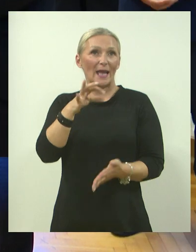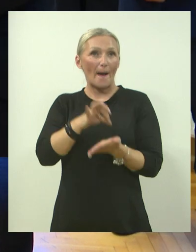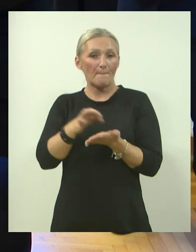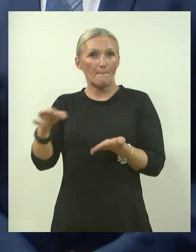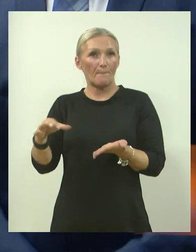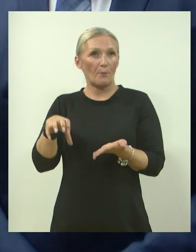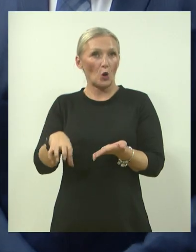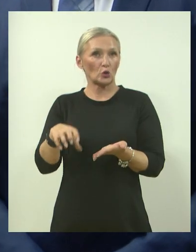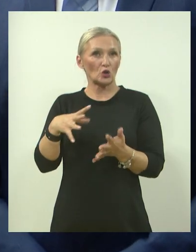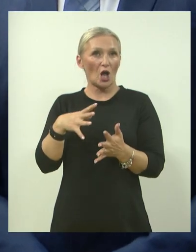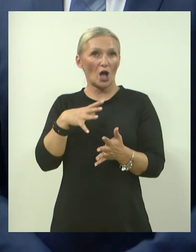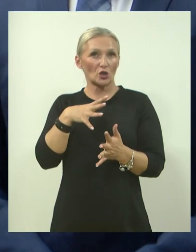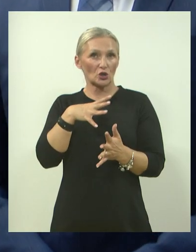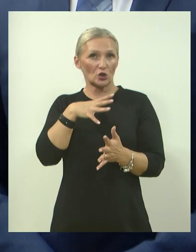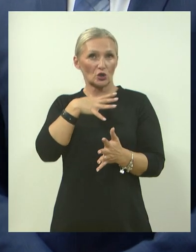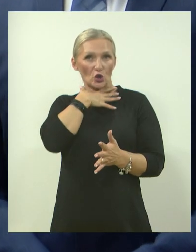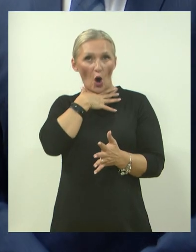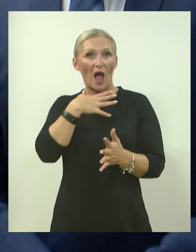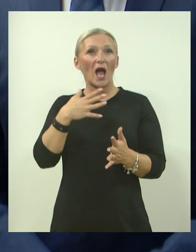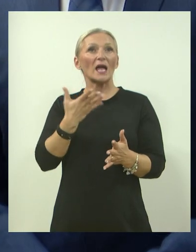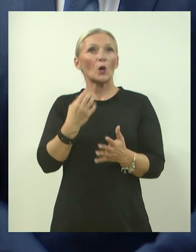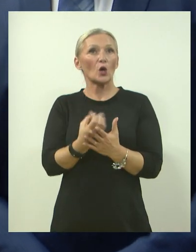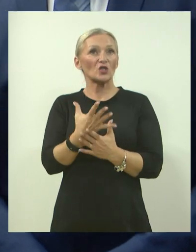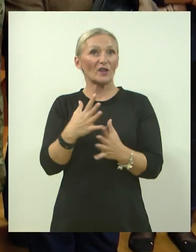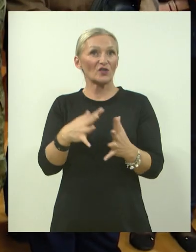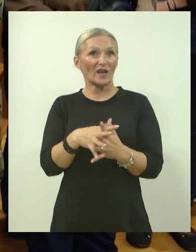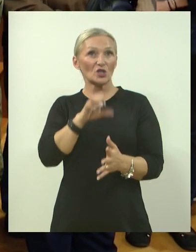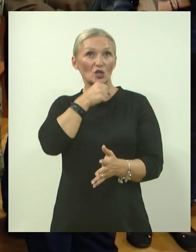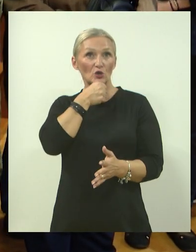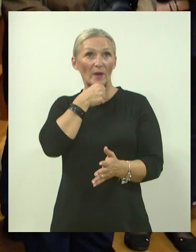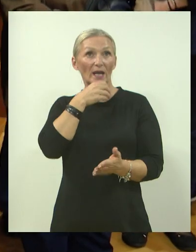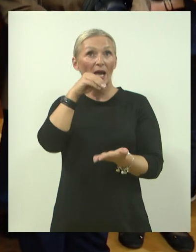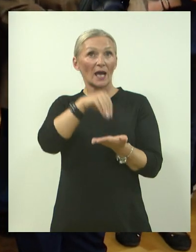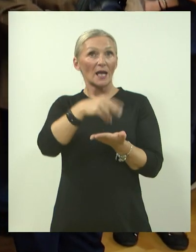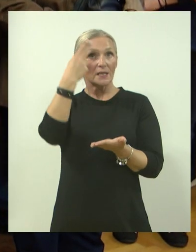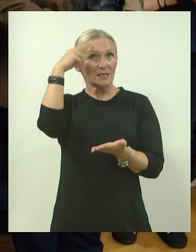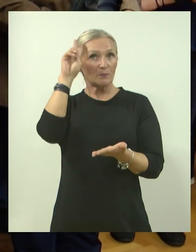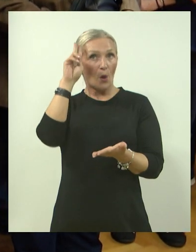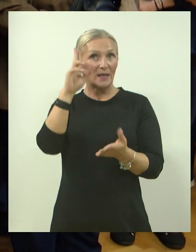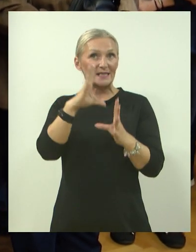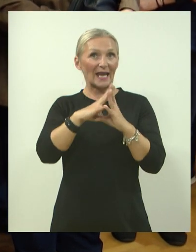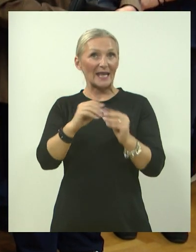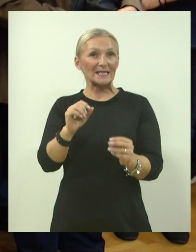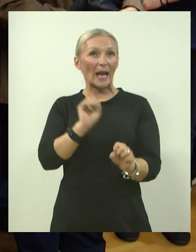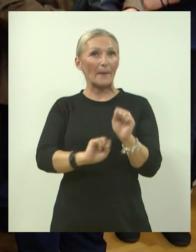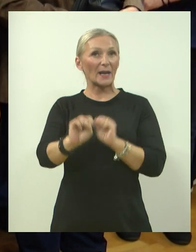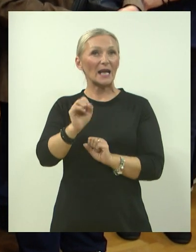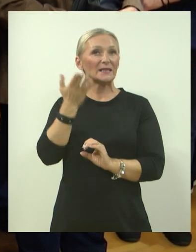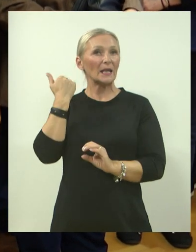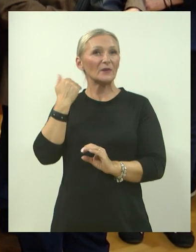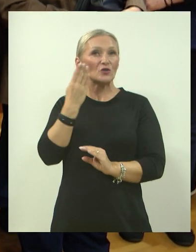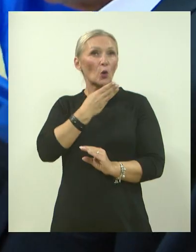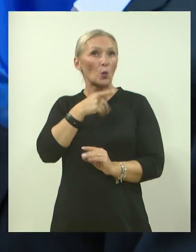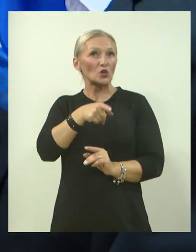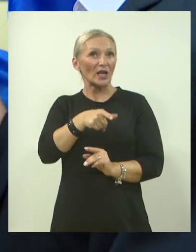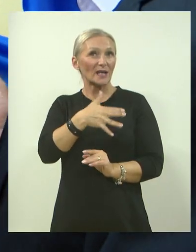školi kojima osnivač Varaždinska županija postavljena su spomen obilježja za 104 poginula i nestala hrvatska branitelja bivših učenika